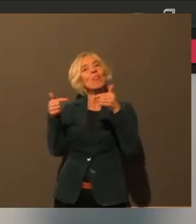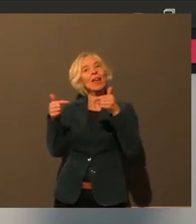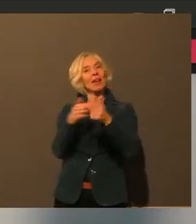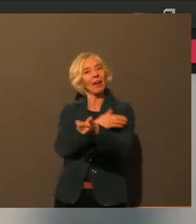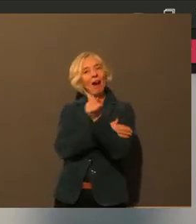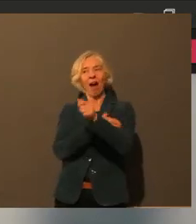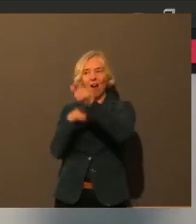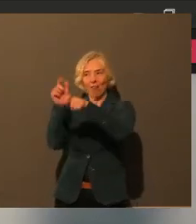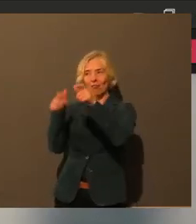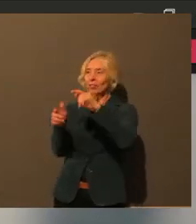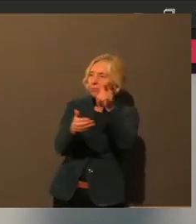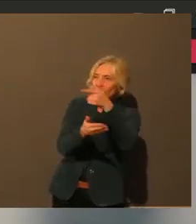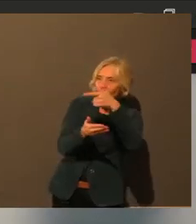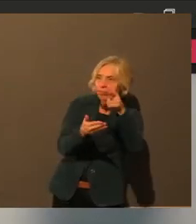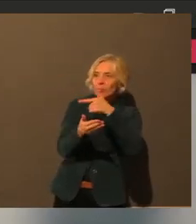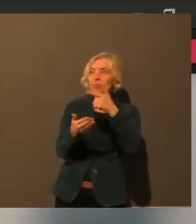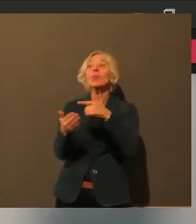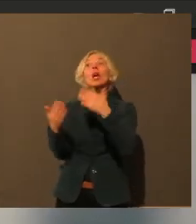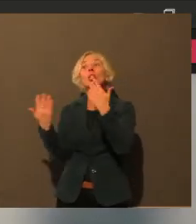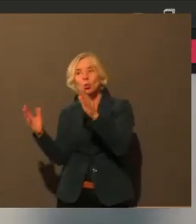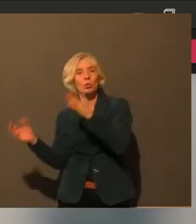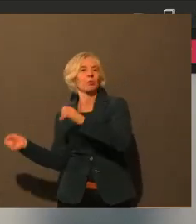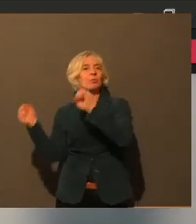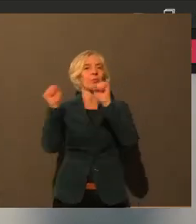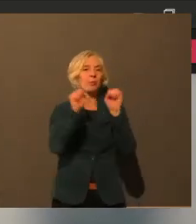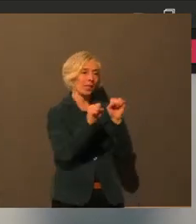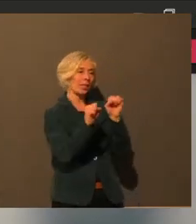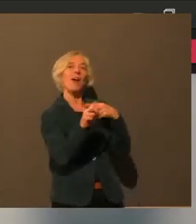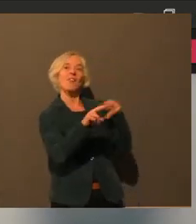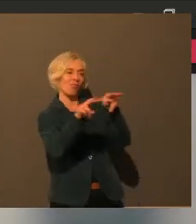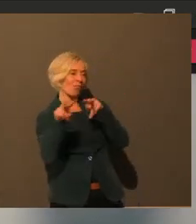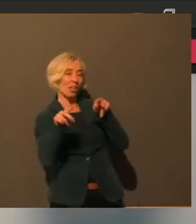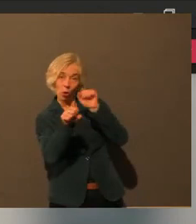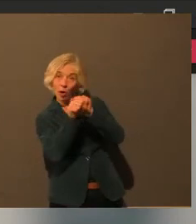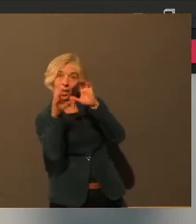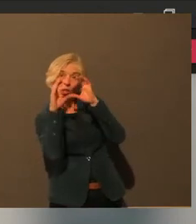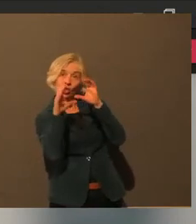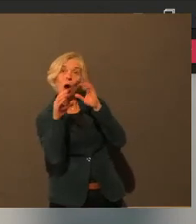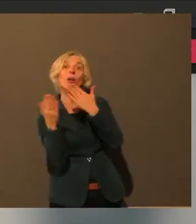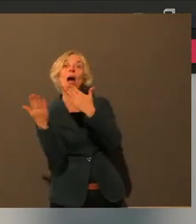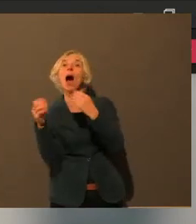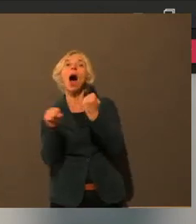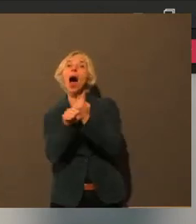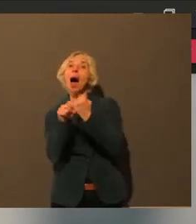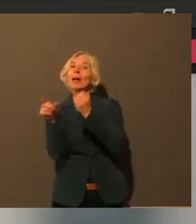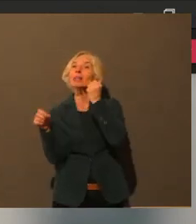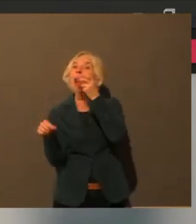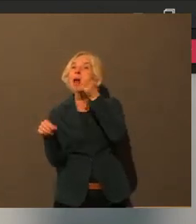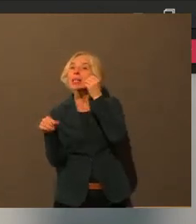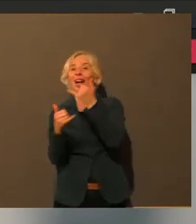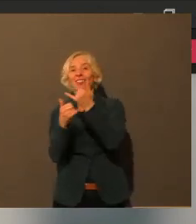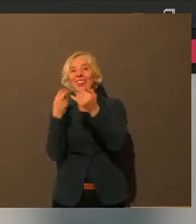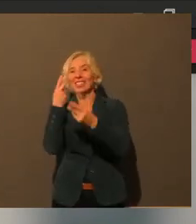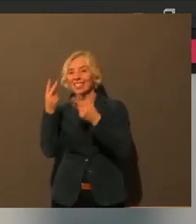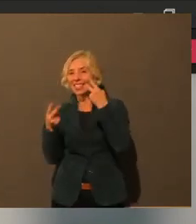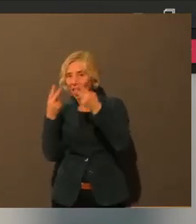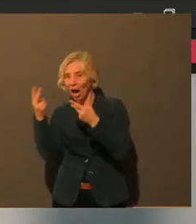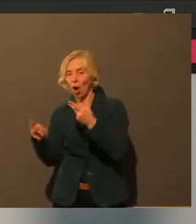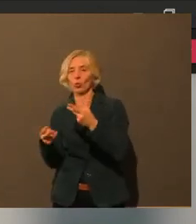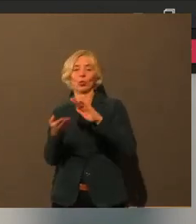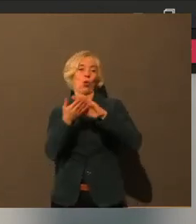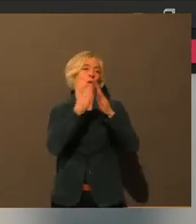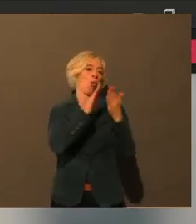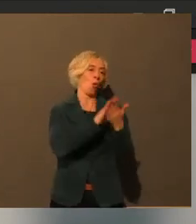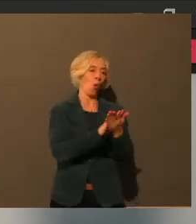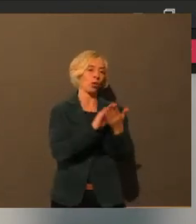um einfach da aus dem Arbeitsalltag zu berichten. Es wurde die Anregung gegeben, auch mal Menschen mit Krankheitsbildern zu begleiten, also die an